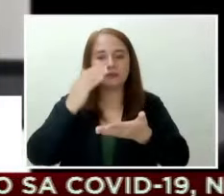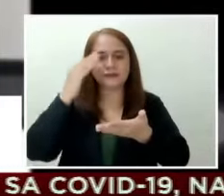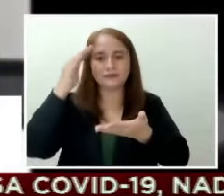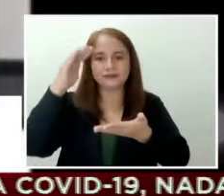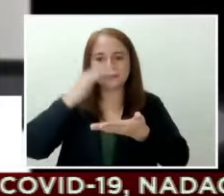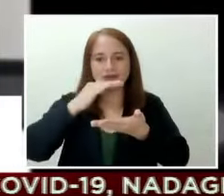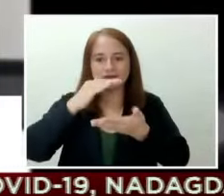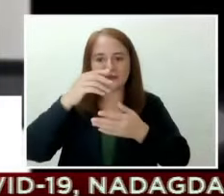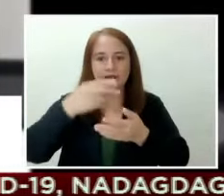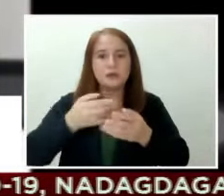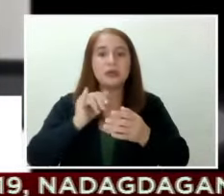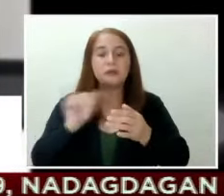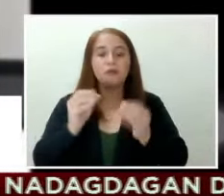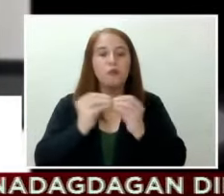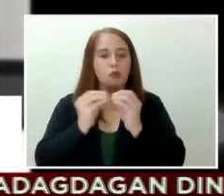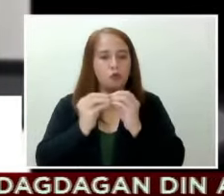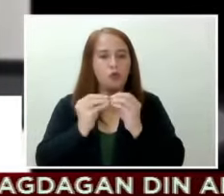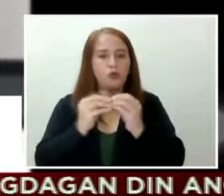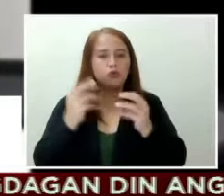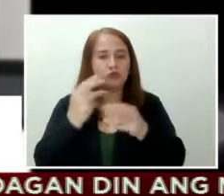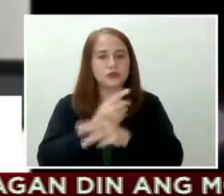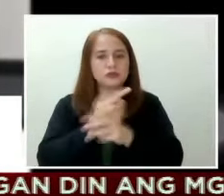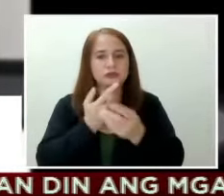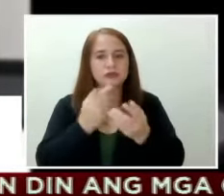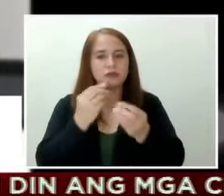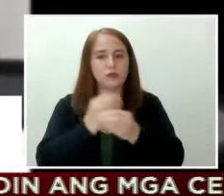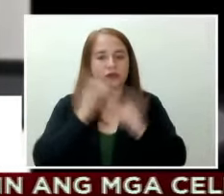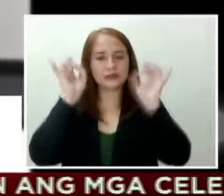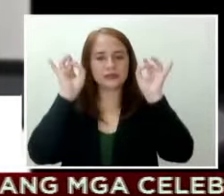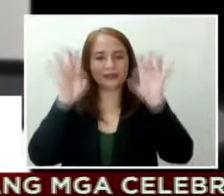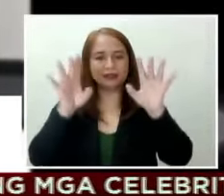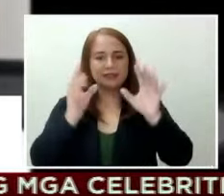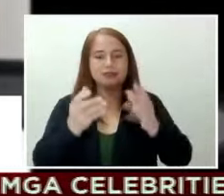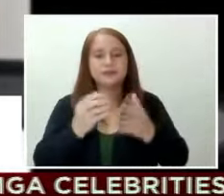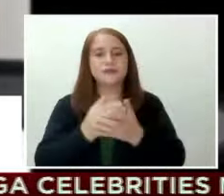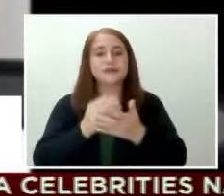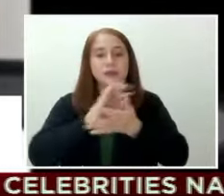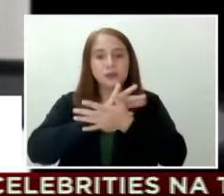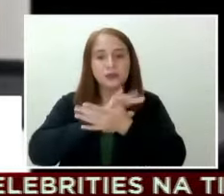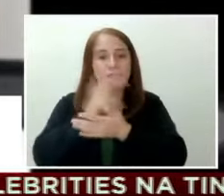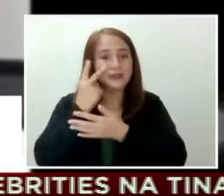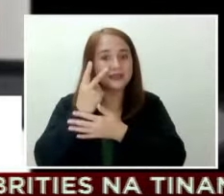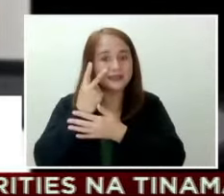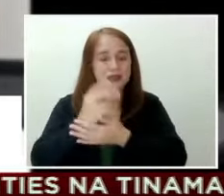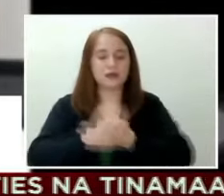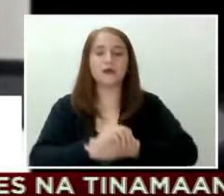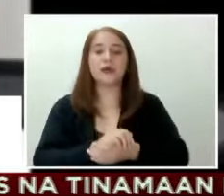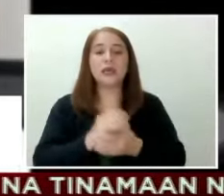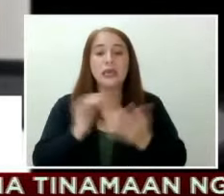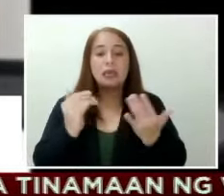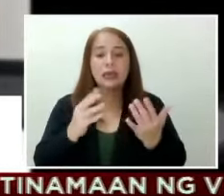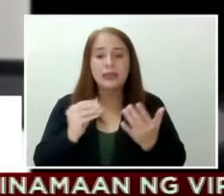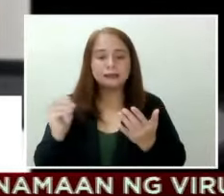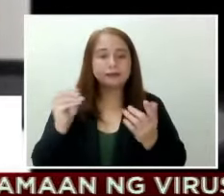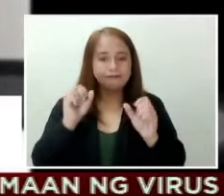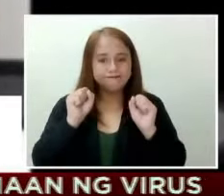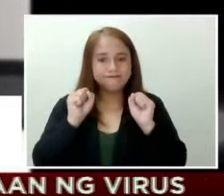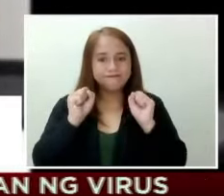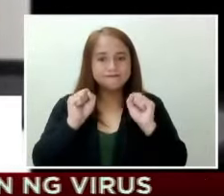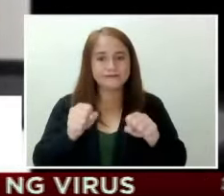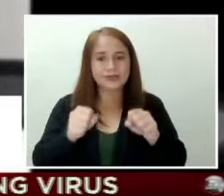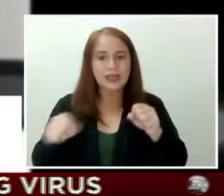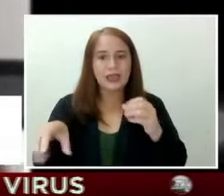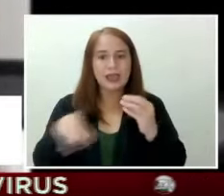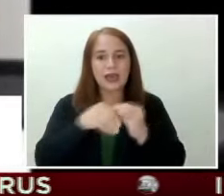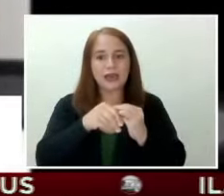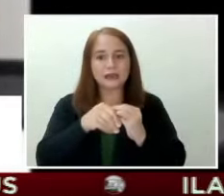will be also more severe and critical pieces na makikita and even additional deaths coming